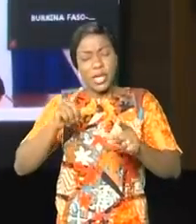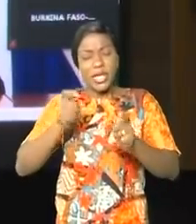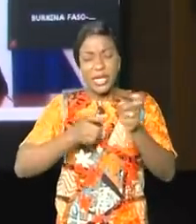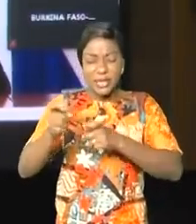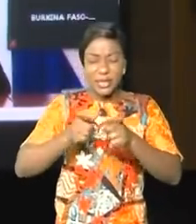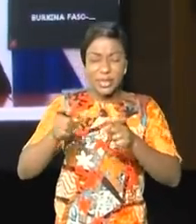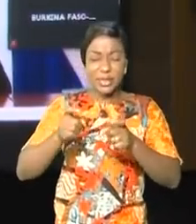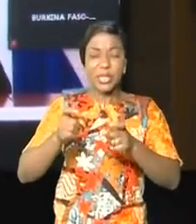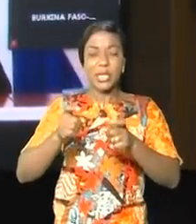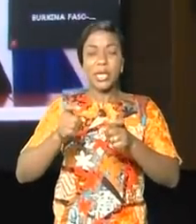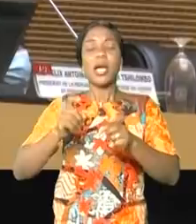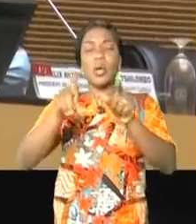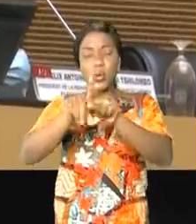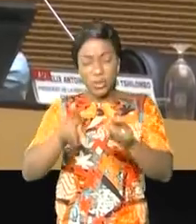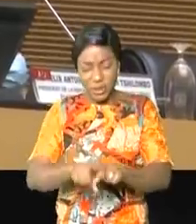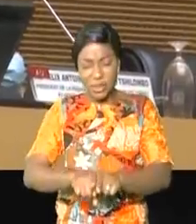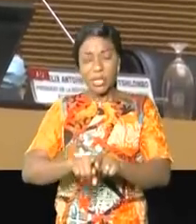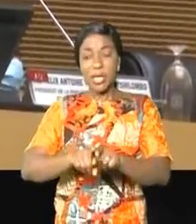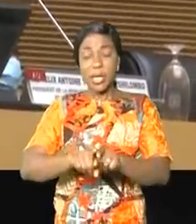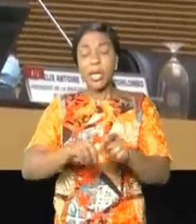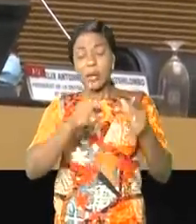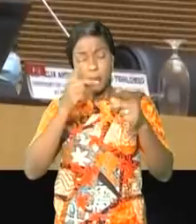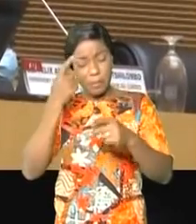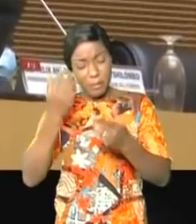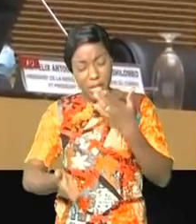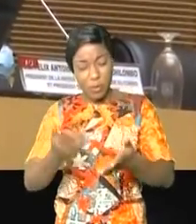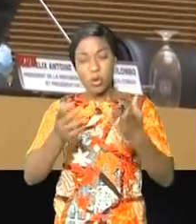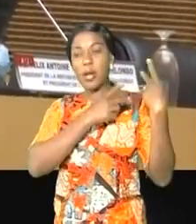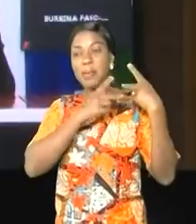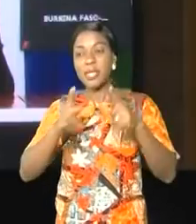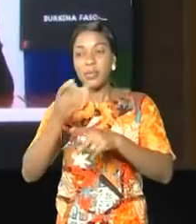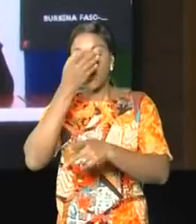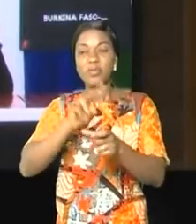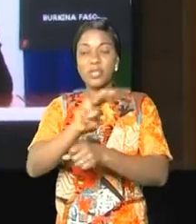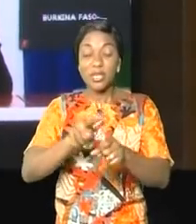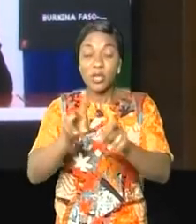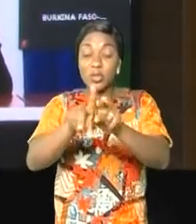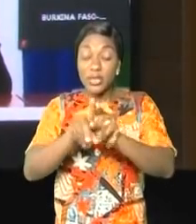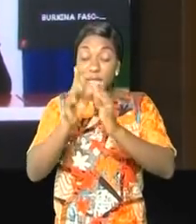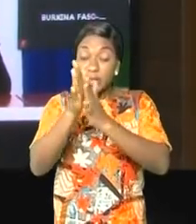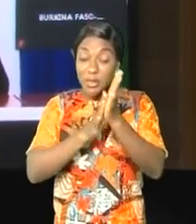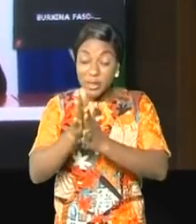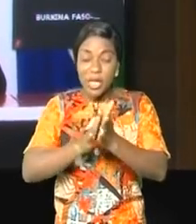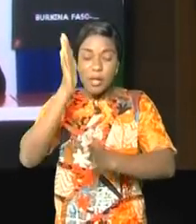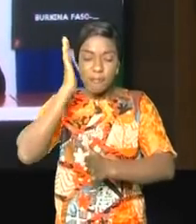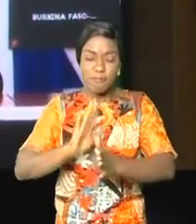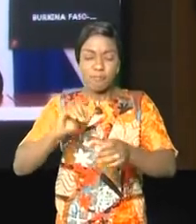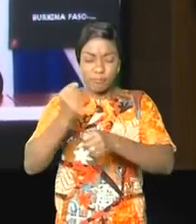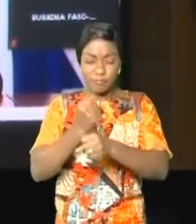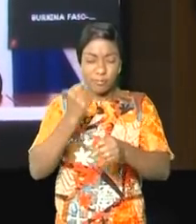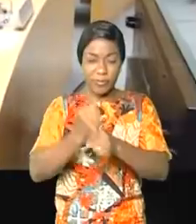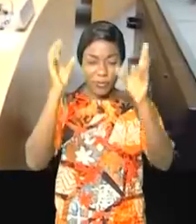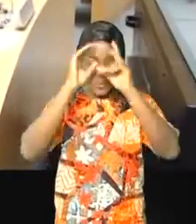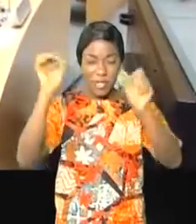un contexte tout aussi particulier de la pandémie des Covid-19 et souhaité un fructueux mandat à son successeur.